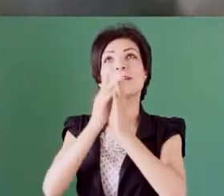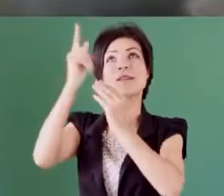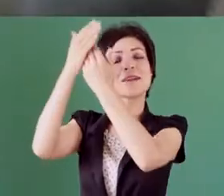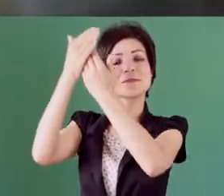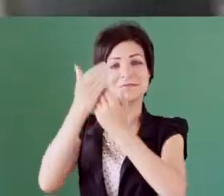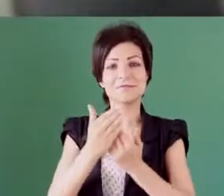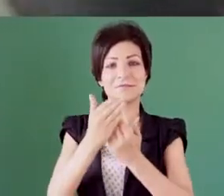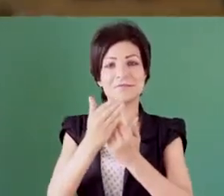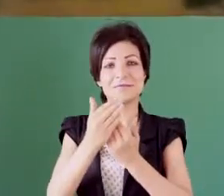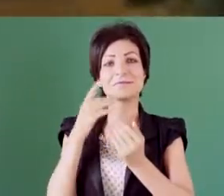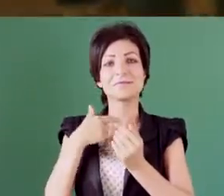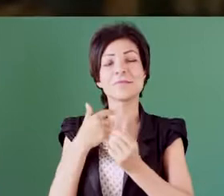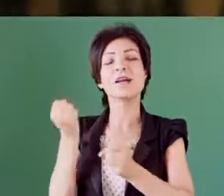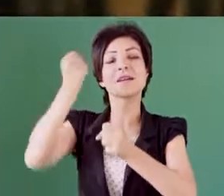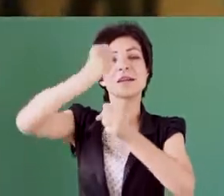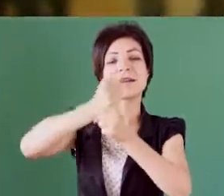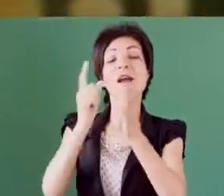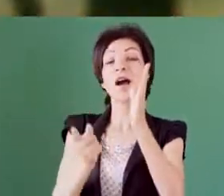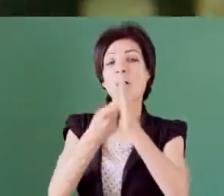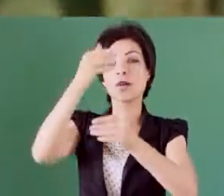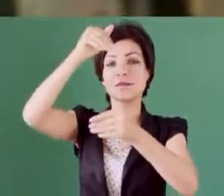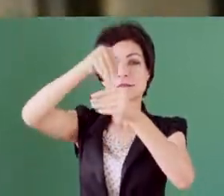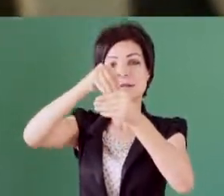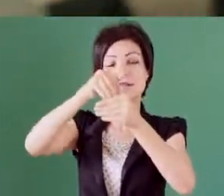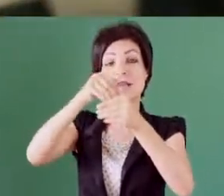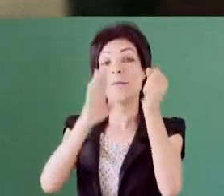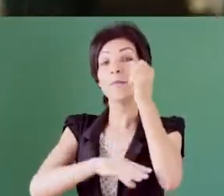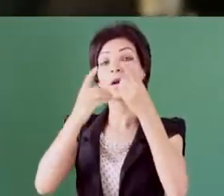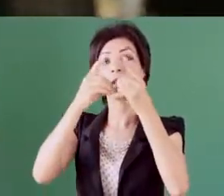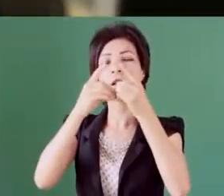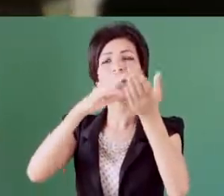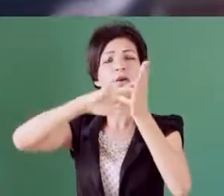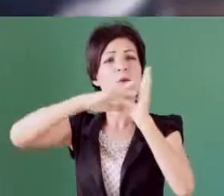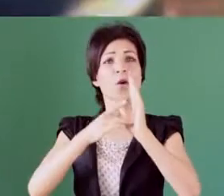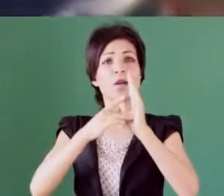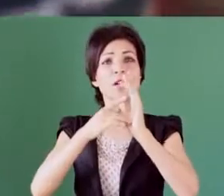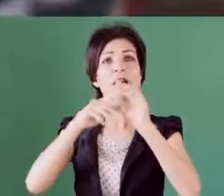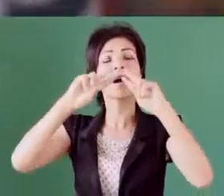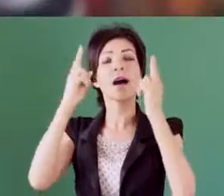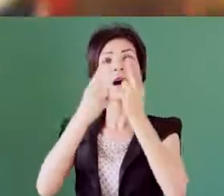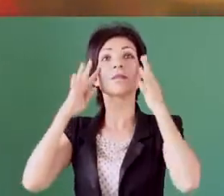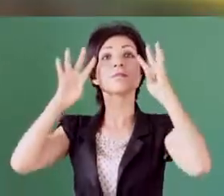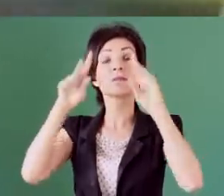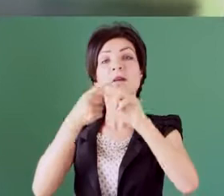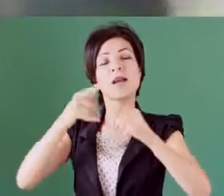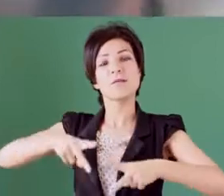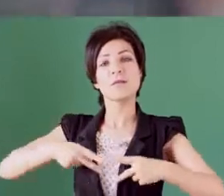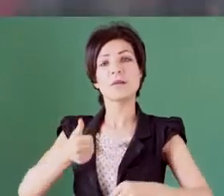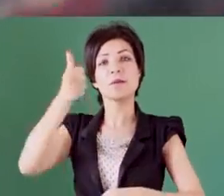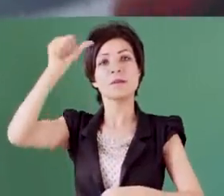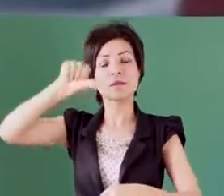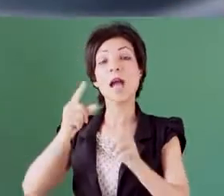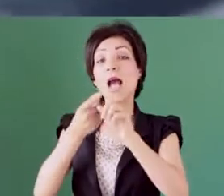لهم يا عالي احمينا أعملنا أول انتخابات ديمقراطية شهد بيها العالم الكل الدنيا حلو ومر